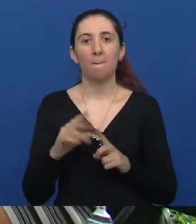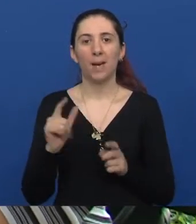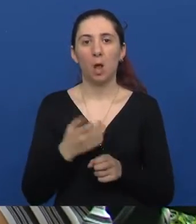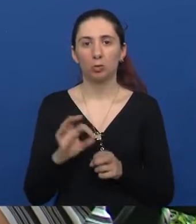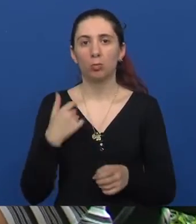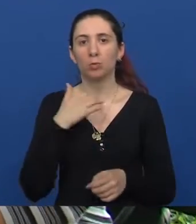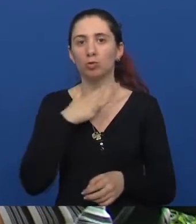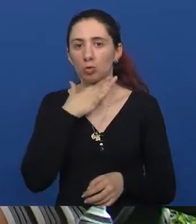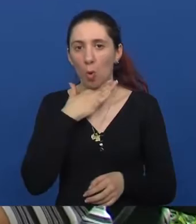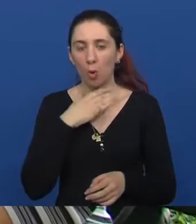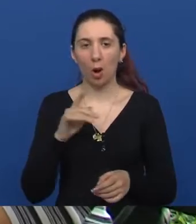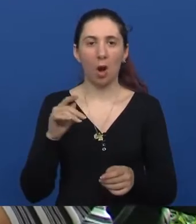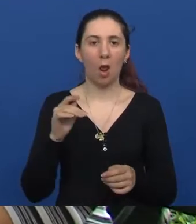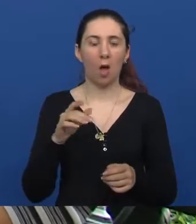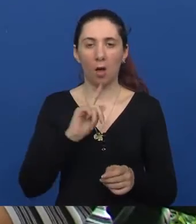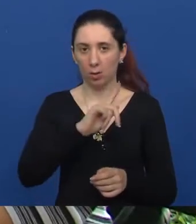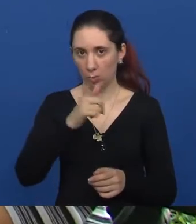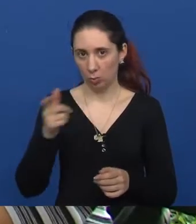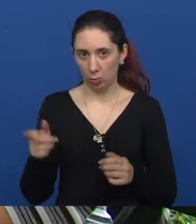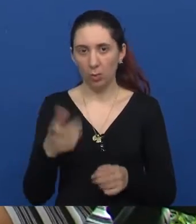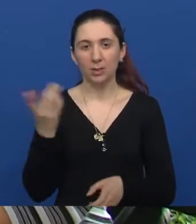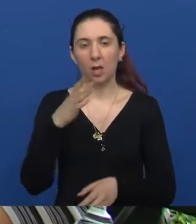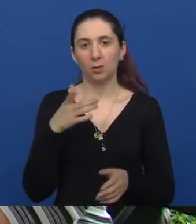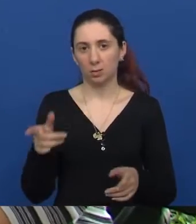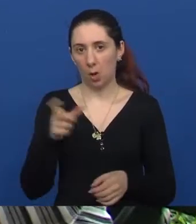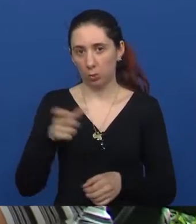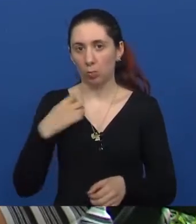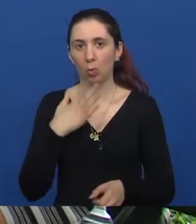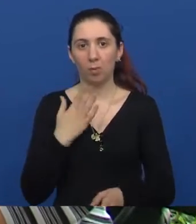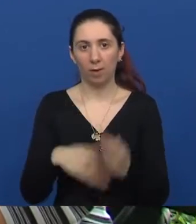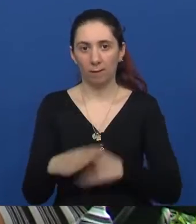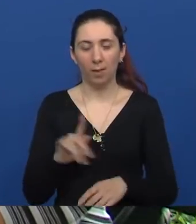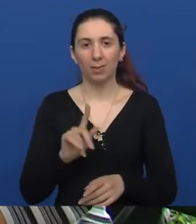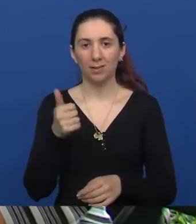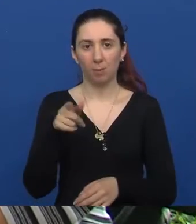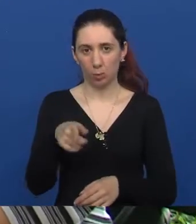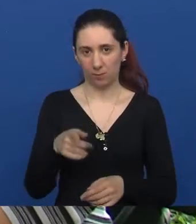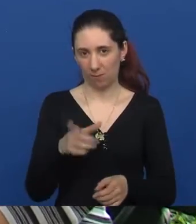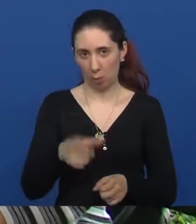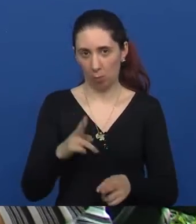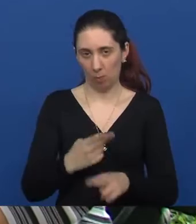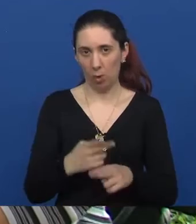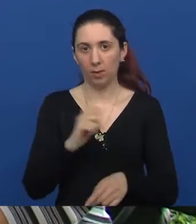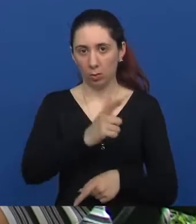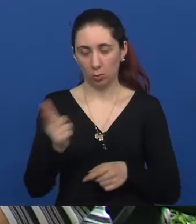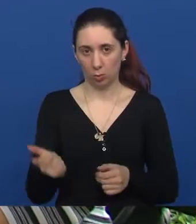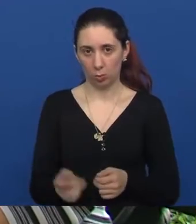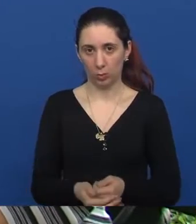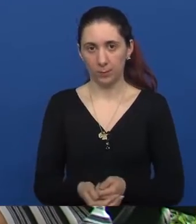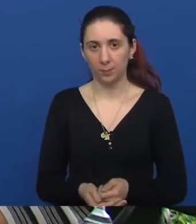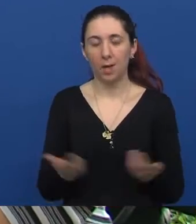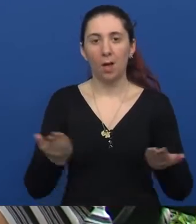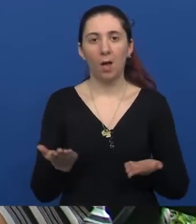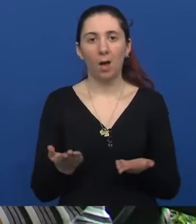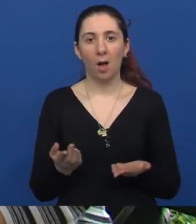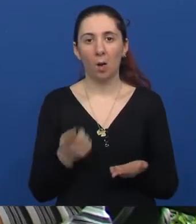i školskih ustanova, između ostalog, na osobe sa invaliditetom, ne samo za tvoju dijagnozu, nego općajnita. Kako